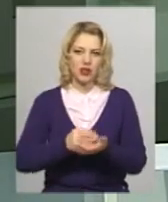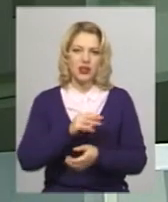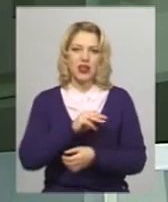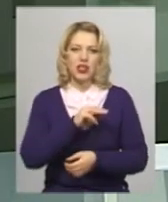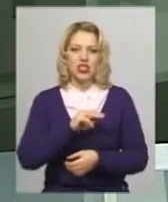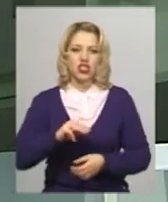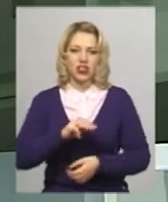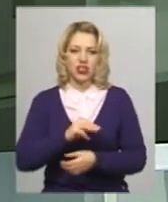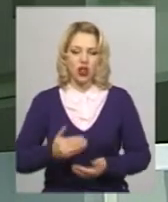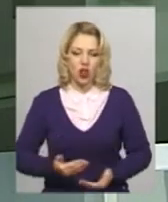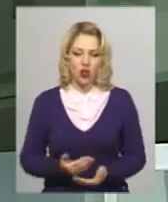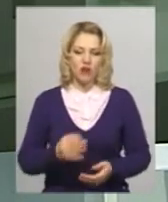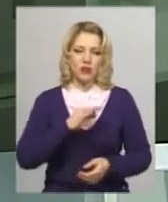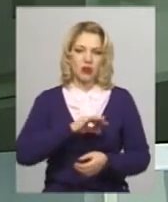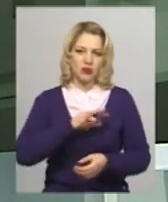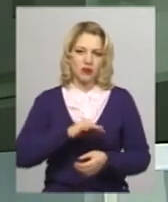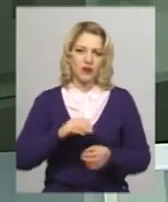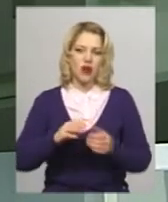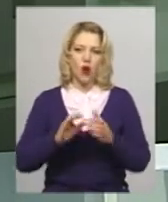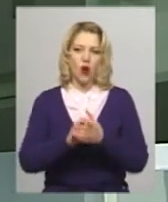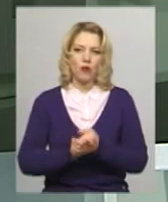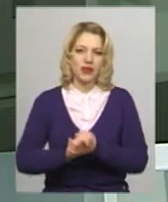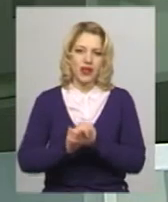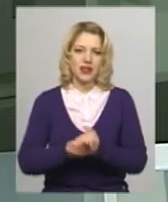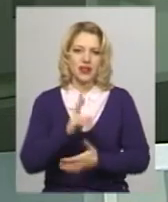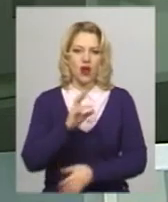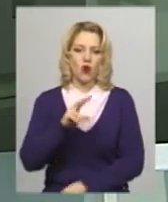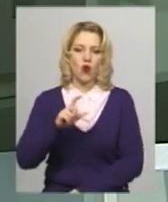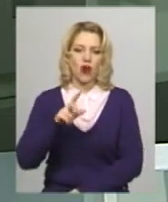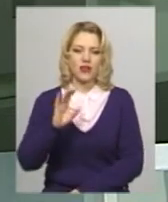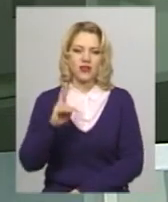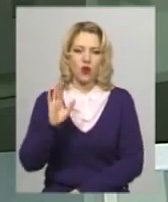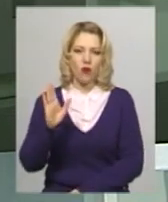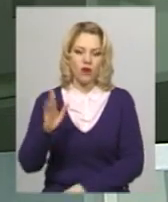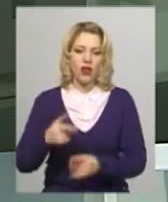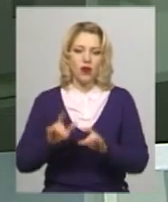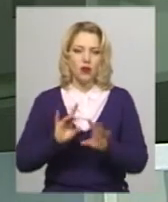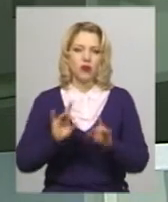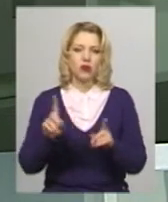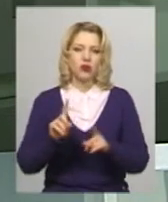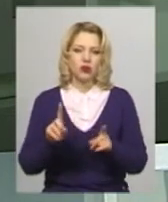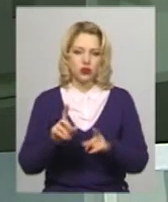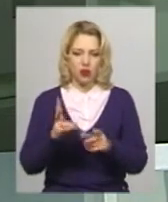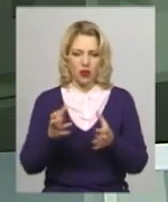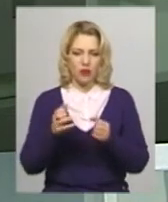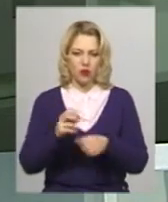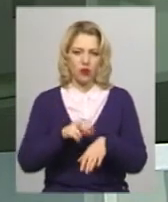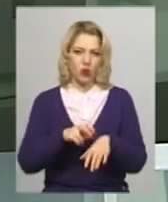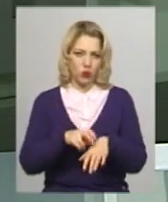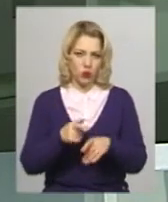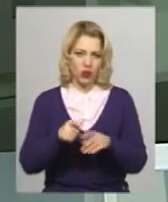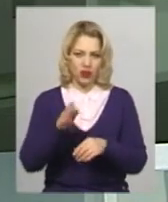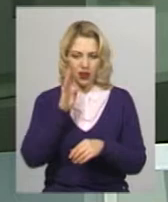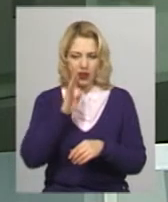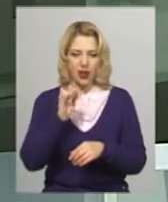житлово-експлуатаційне об'єднання В'ячеславом Колесніковим. В офісі повідомили, що він на прийомі в лікаря. На момент